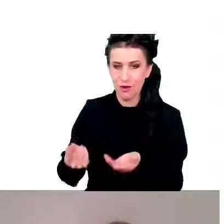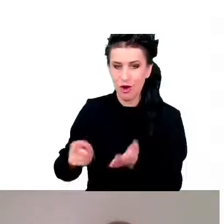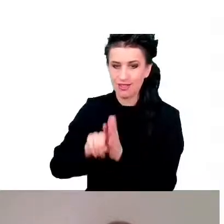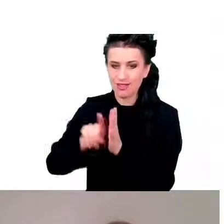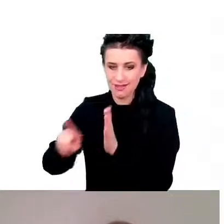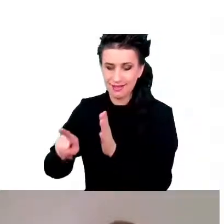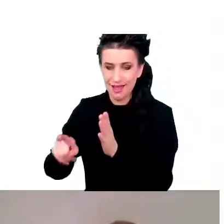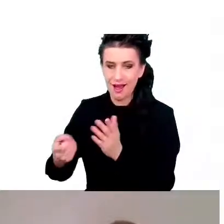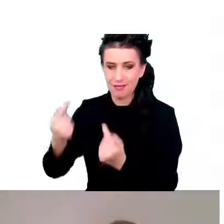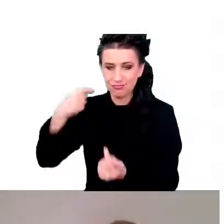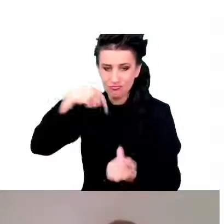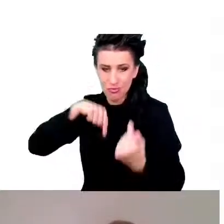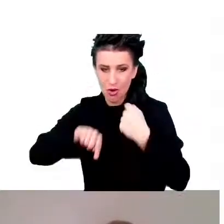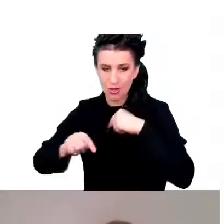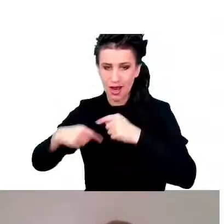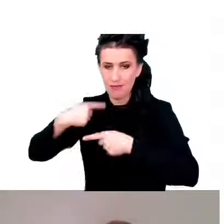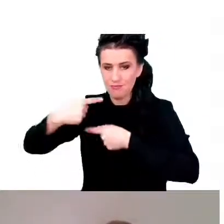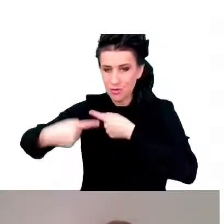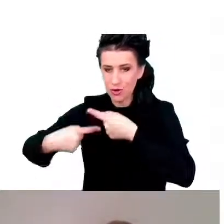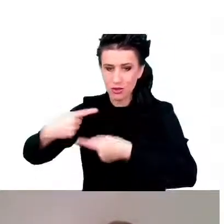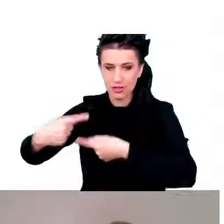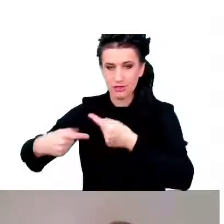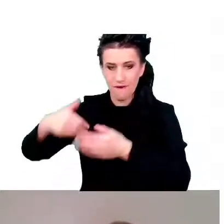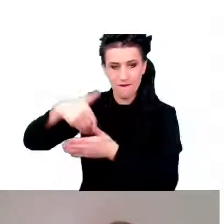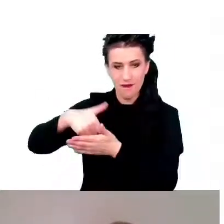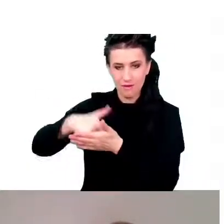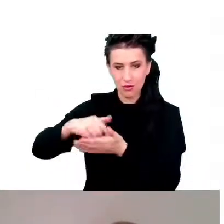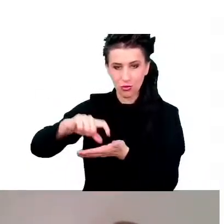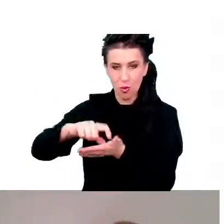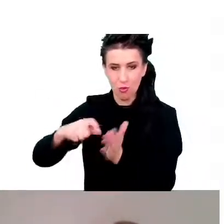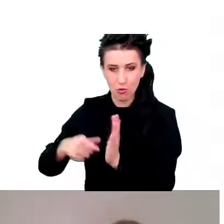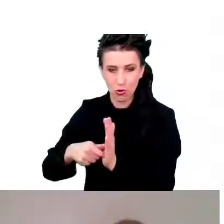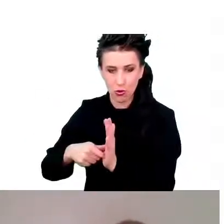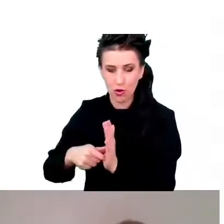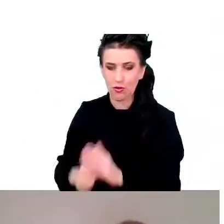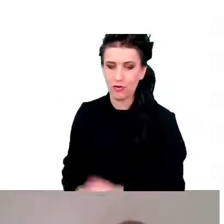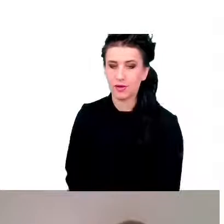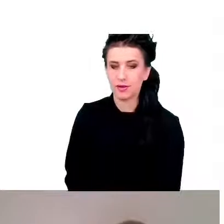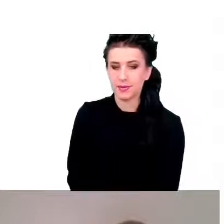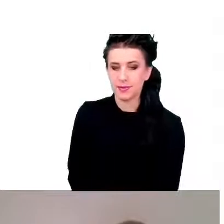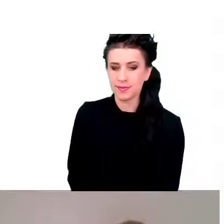wszystkich procesów zachodzących w naszych komórkach i